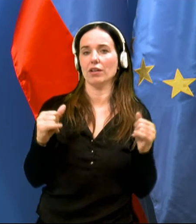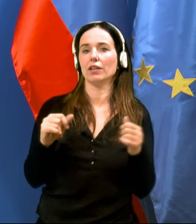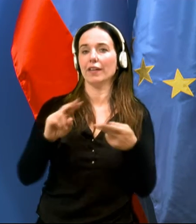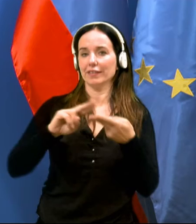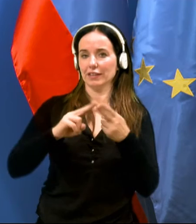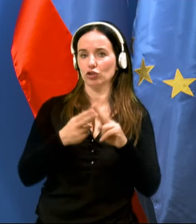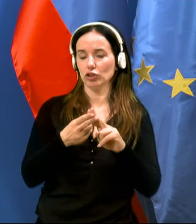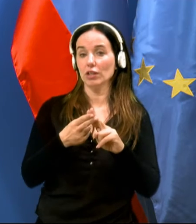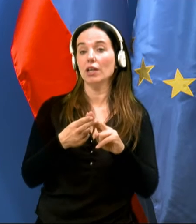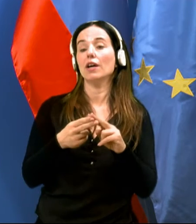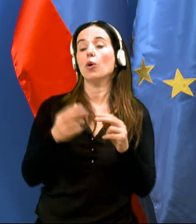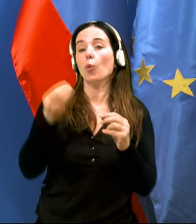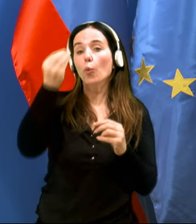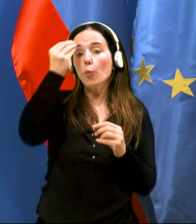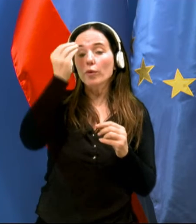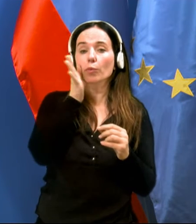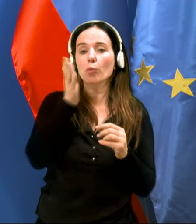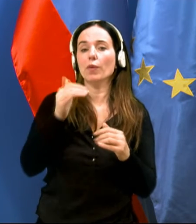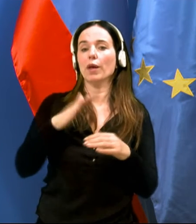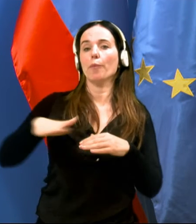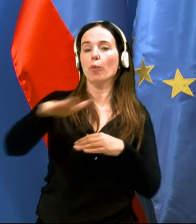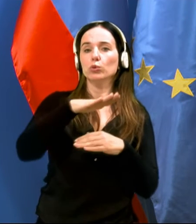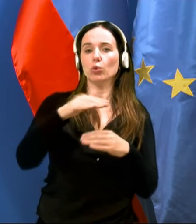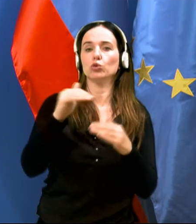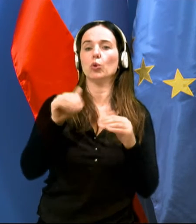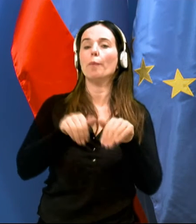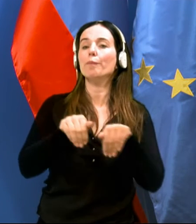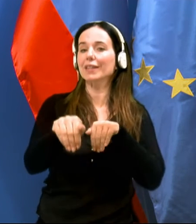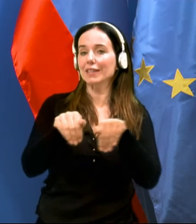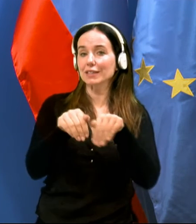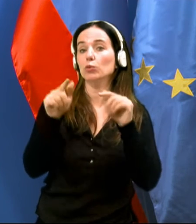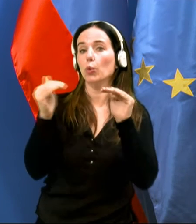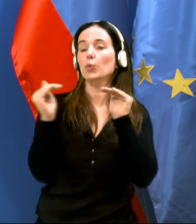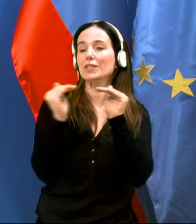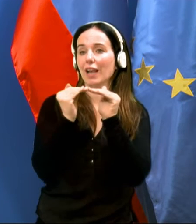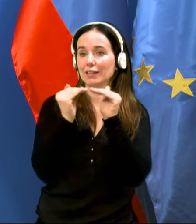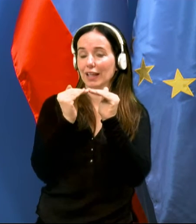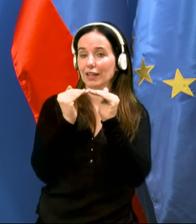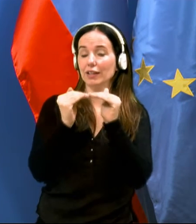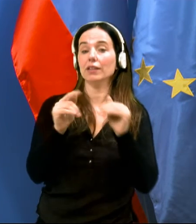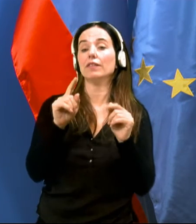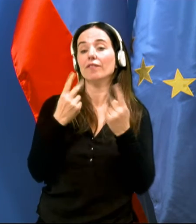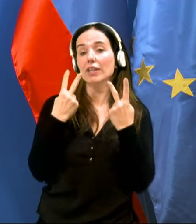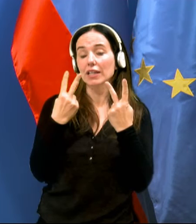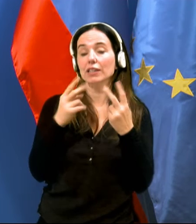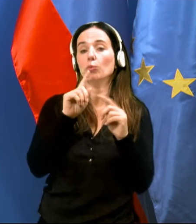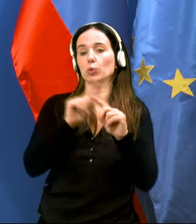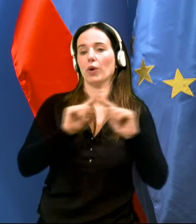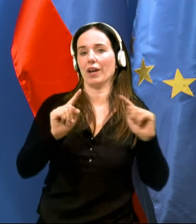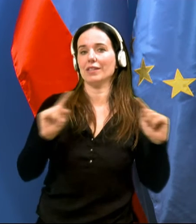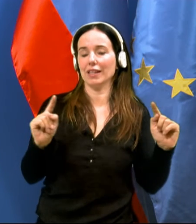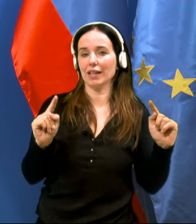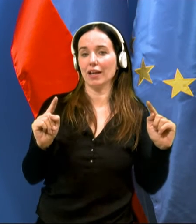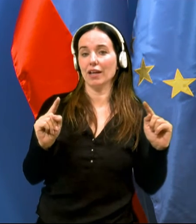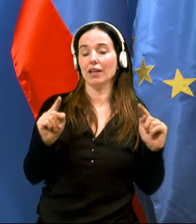področju ministrstva to nekako uskladili, ampak seveda verjetno bo prišlo do razlik in zato bo tukaj